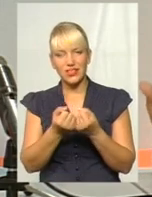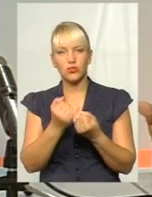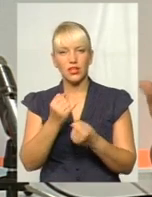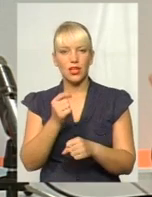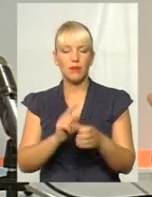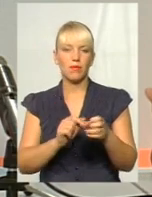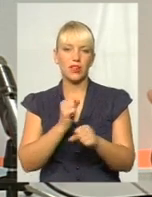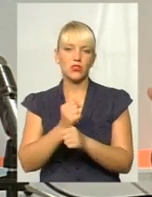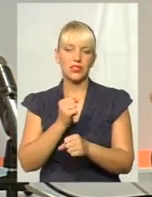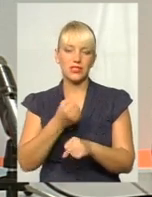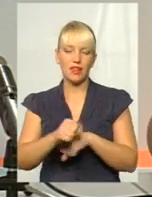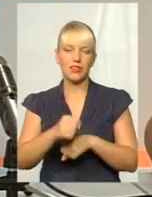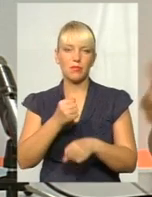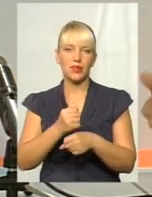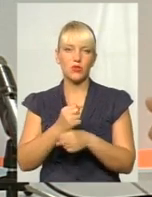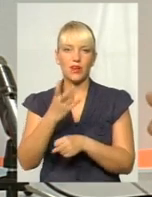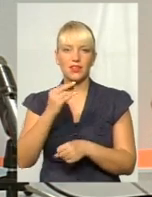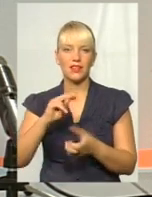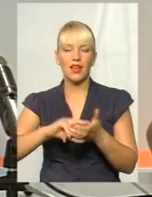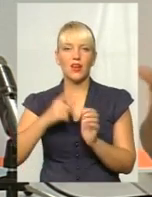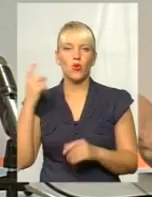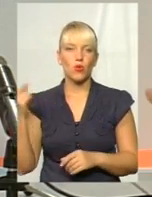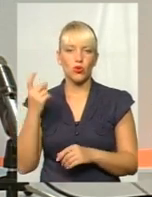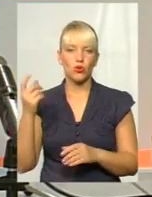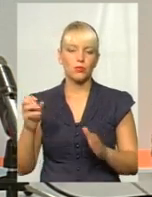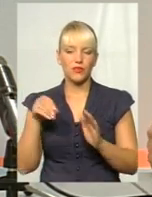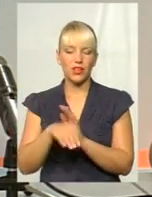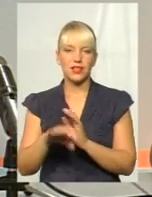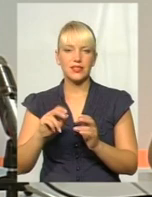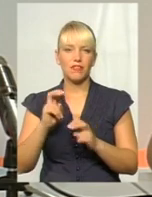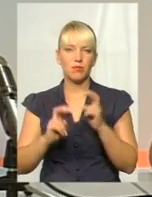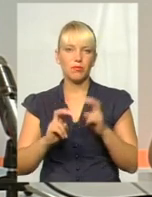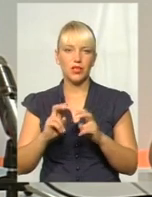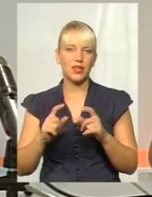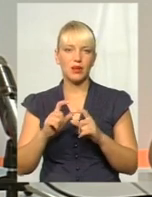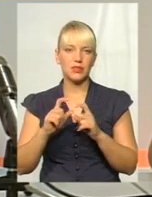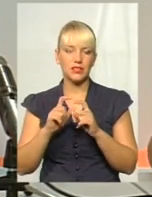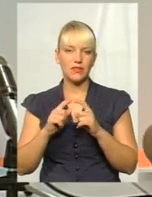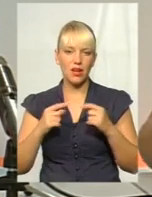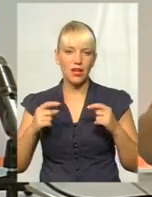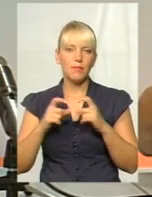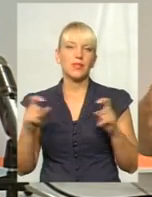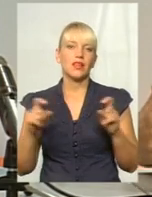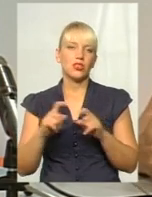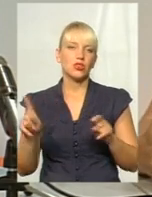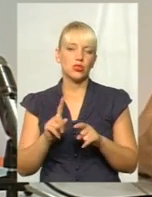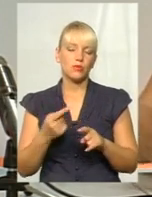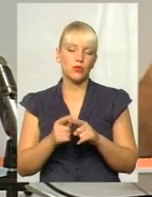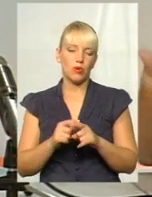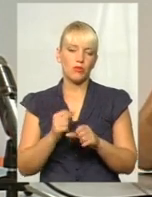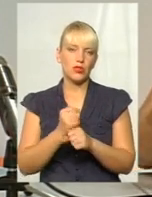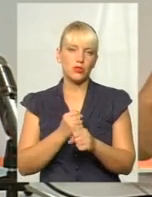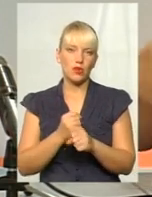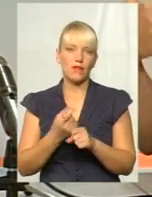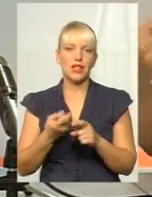його працювати на економіку. Вкласти підприємства для того, щоб розвивалося промислове виробництво. Під це тоді вже підтянеться